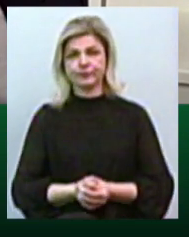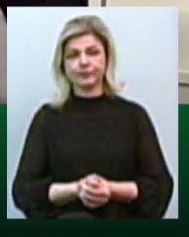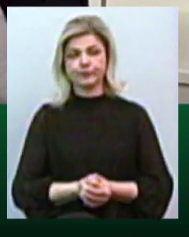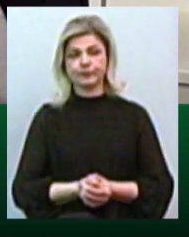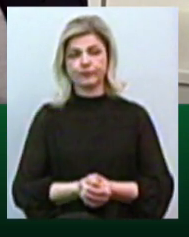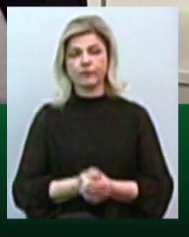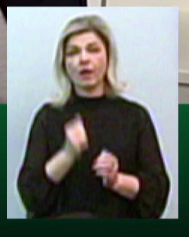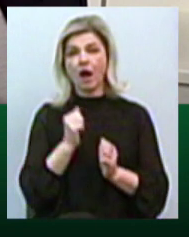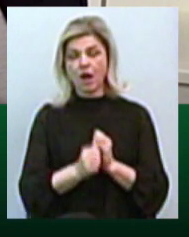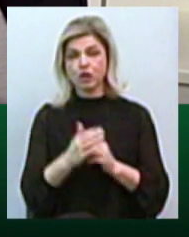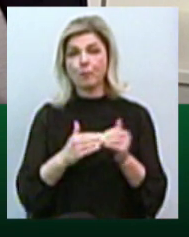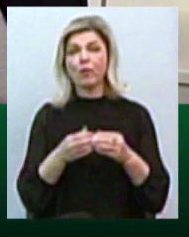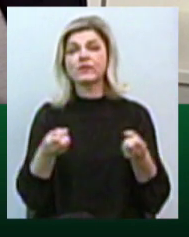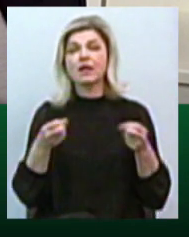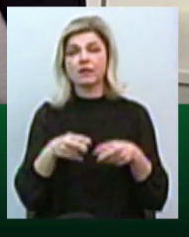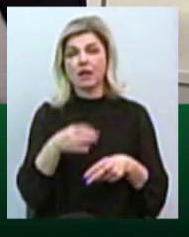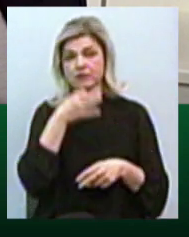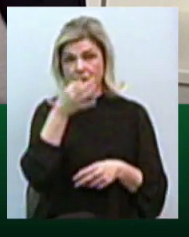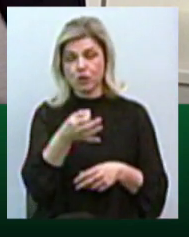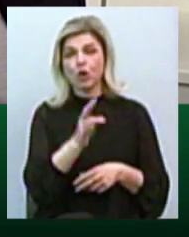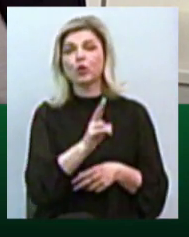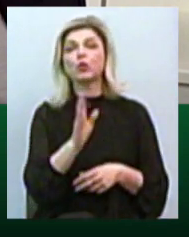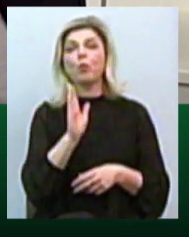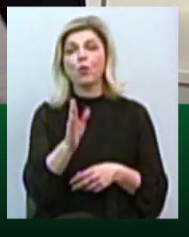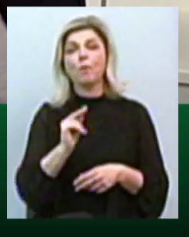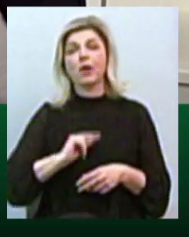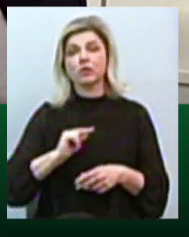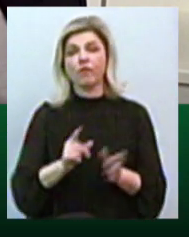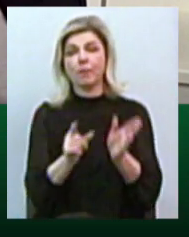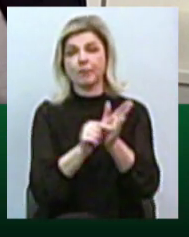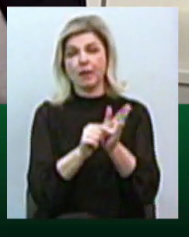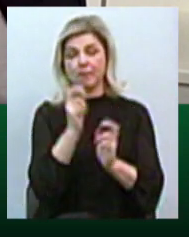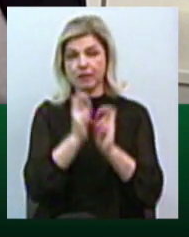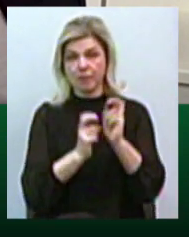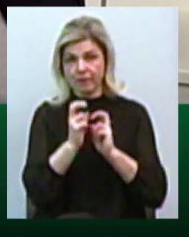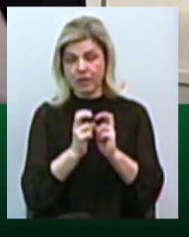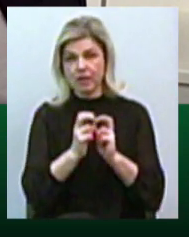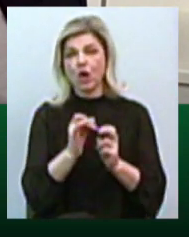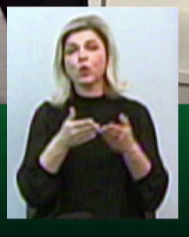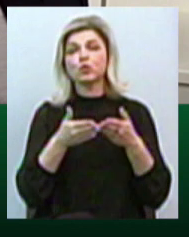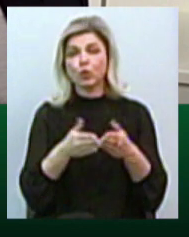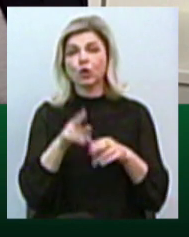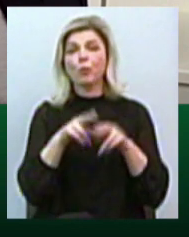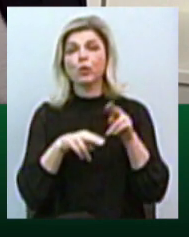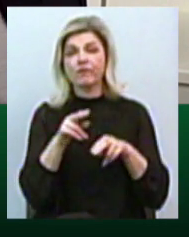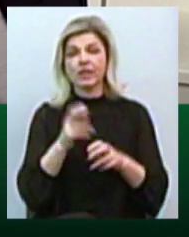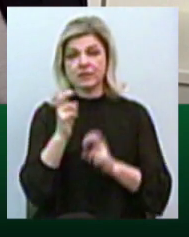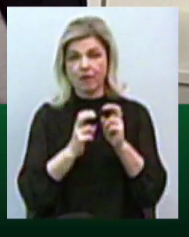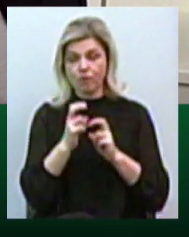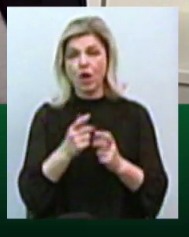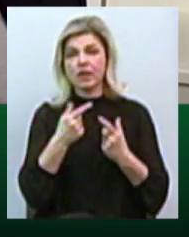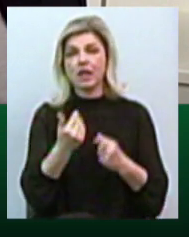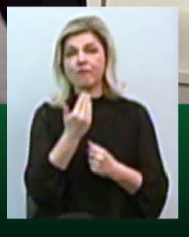Кожний професіонал скаже, хто буде працювати з підприємством, тим паче з судно-будівним заводом, у якого основні